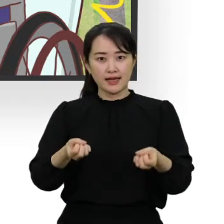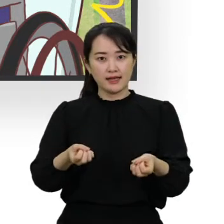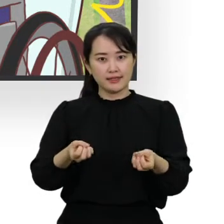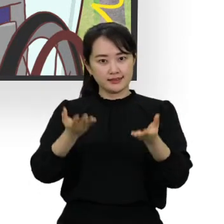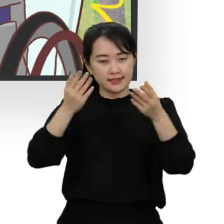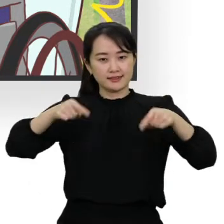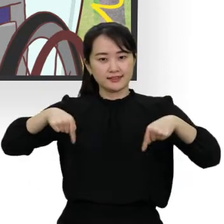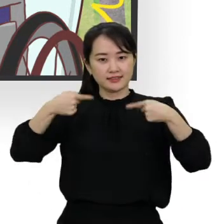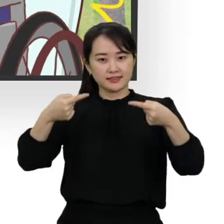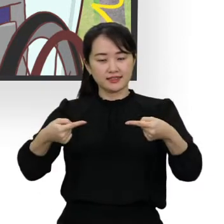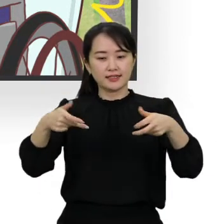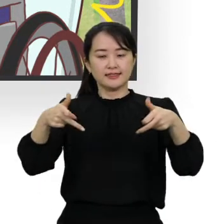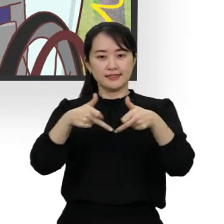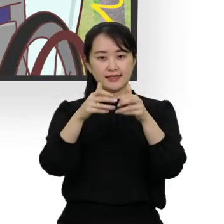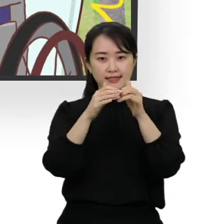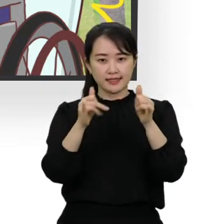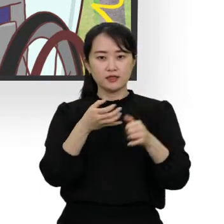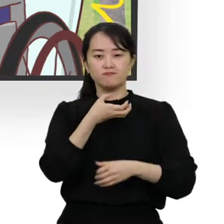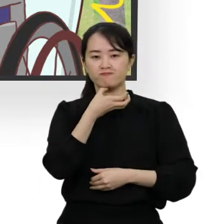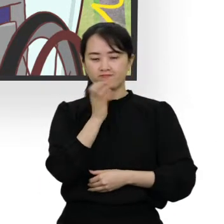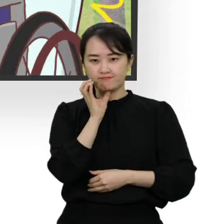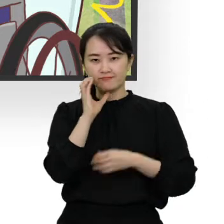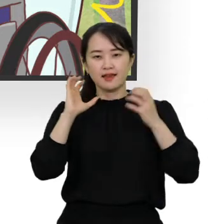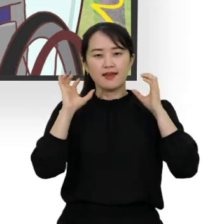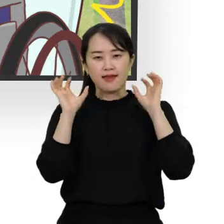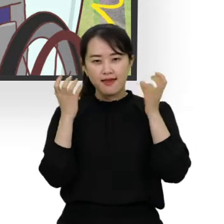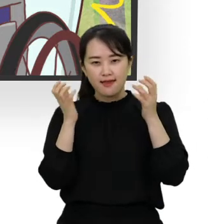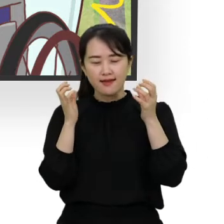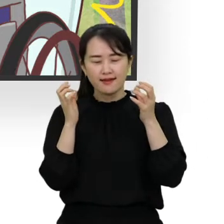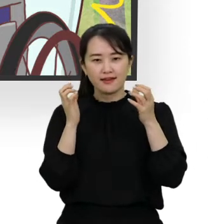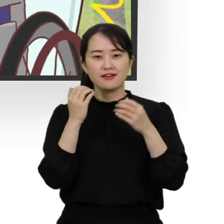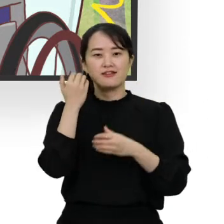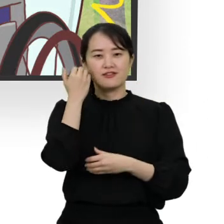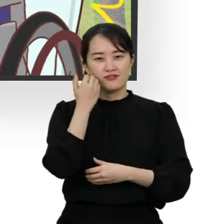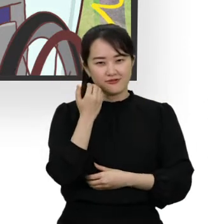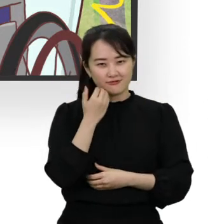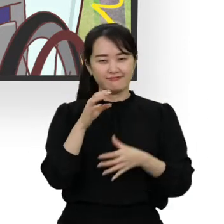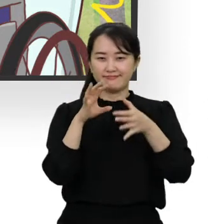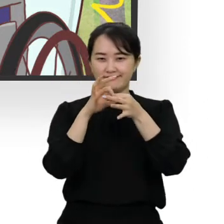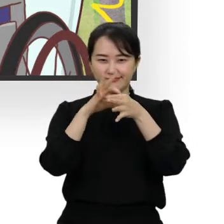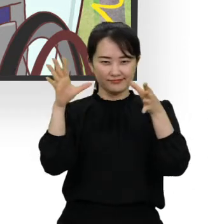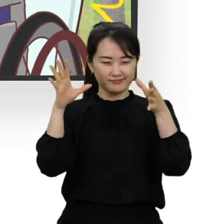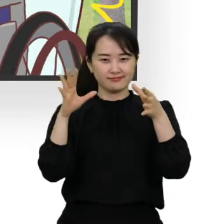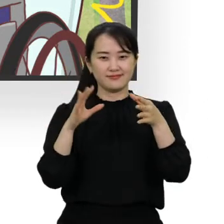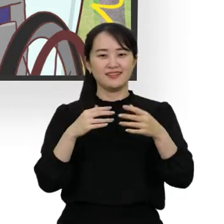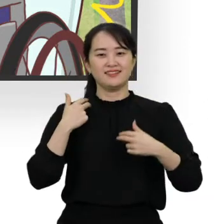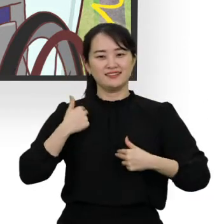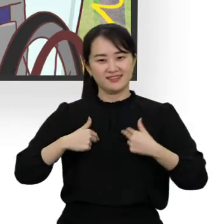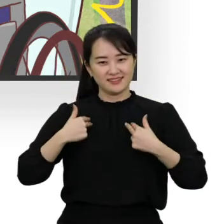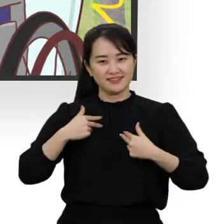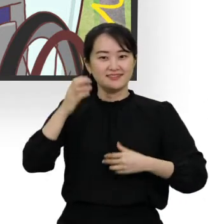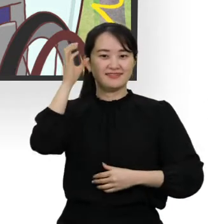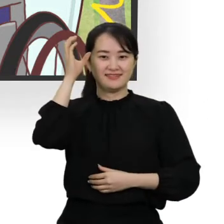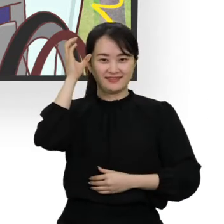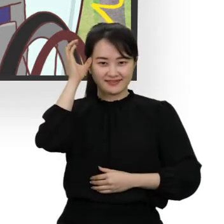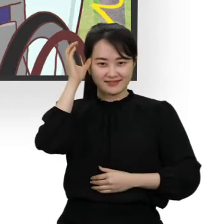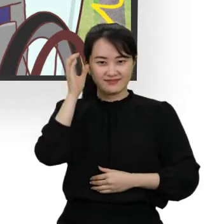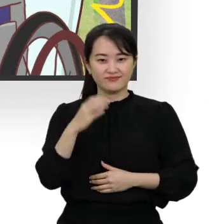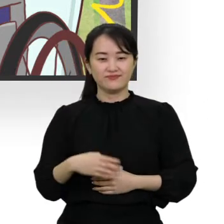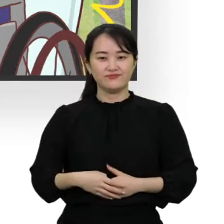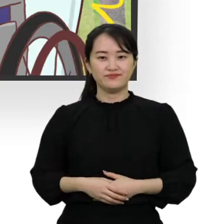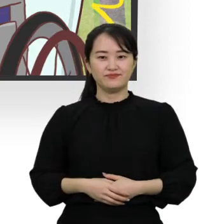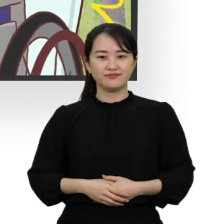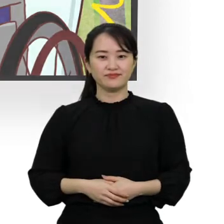사람들은 장애인, 노인, 어린아이 등 누구나 즐길 수 있는 축제가 더욱 확산되기를 기대하고 있습니다.